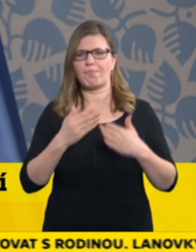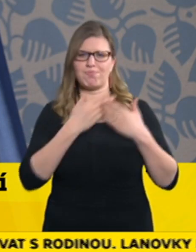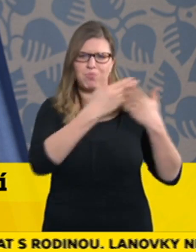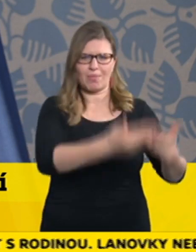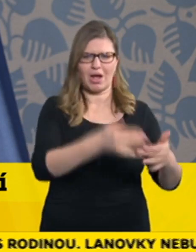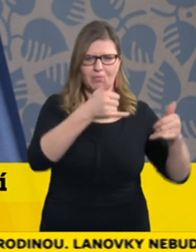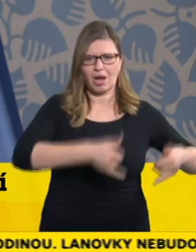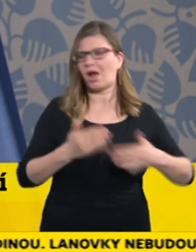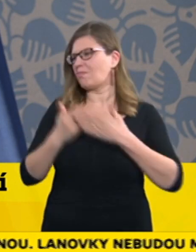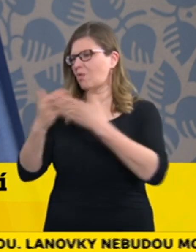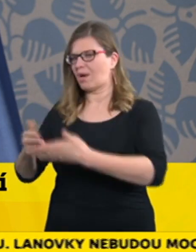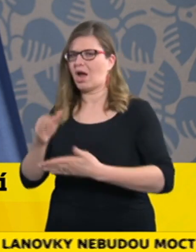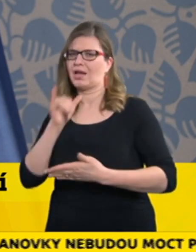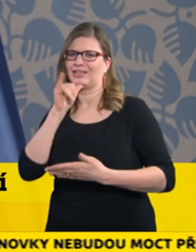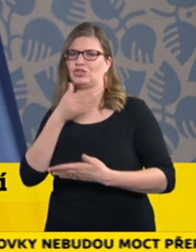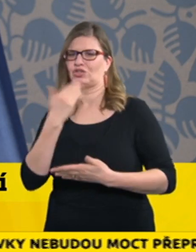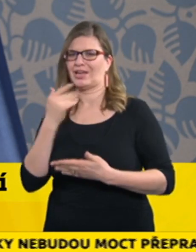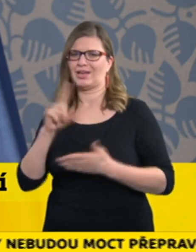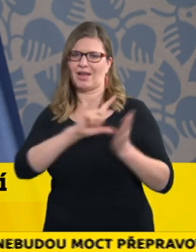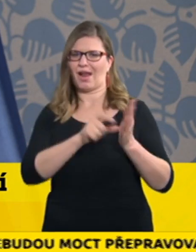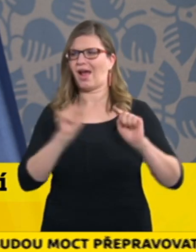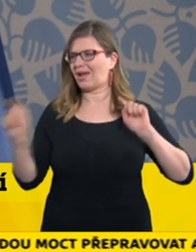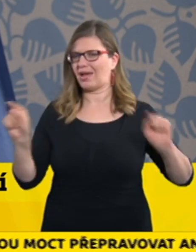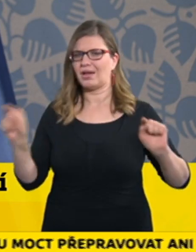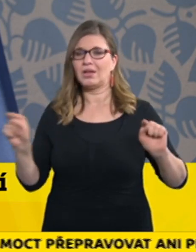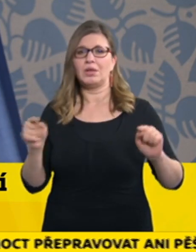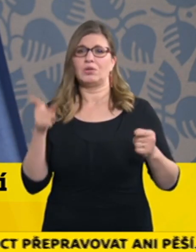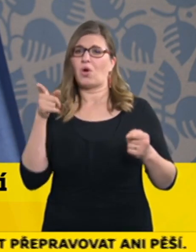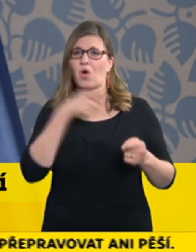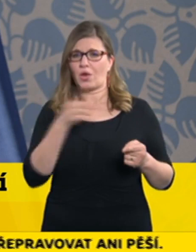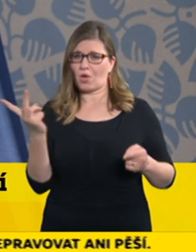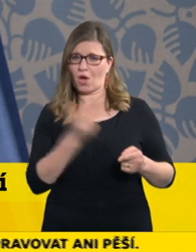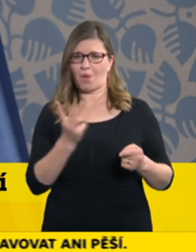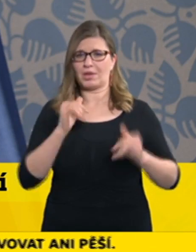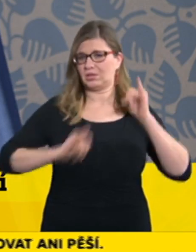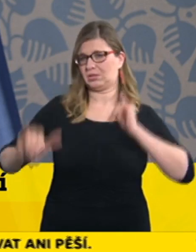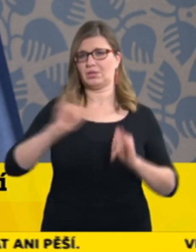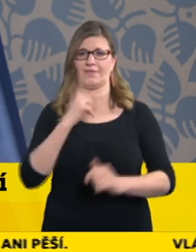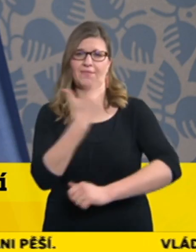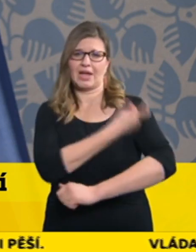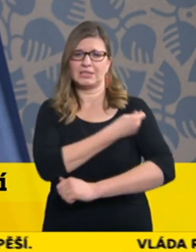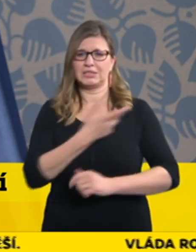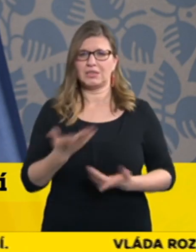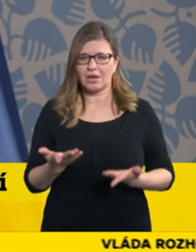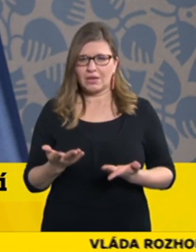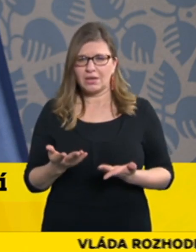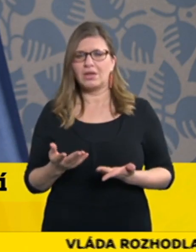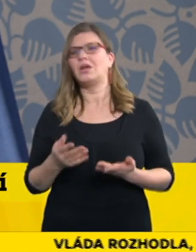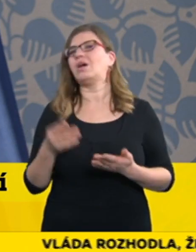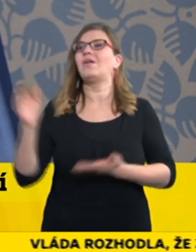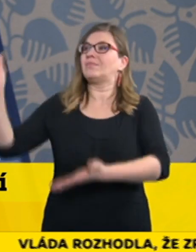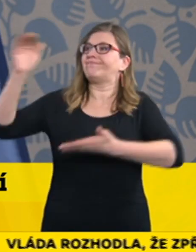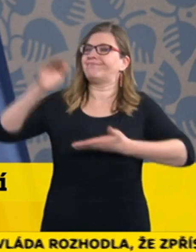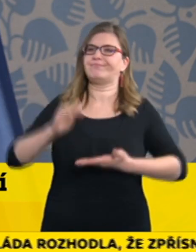kraji, abychom vyřešili vyřešili omezené dodávky, které